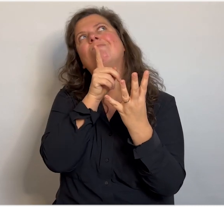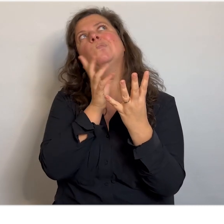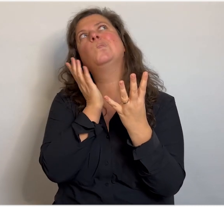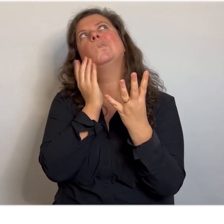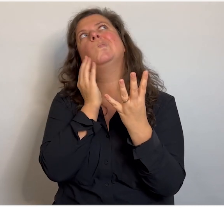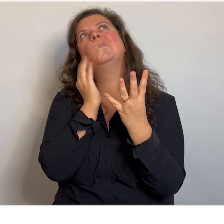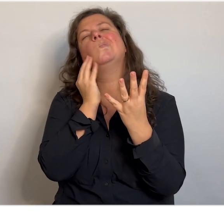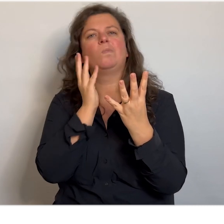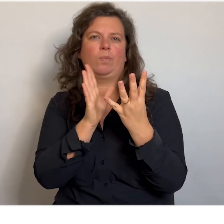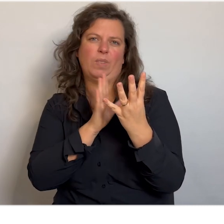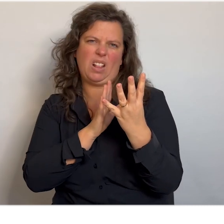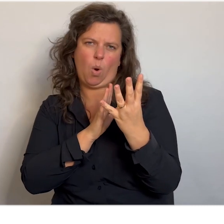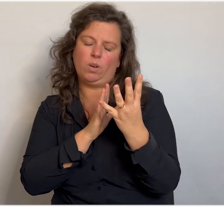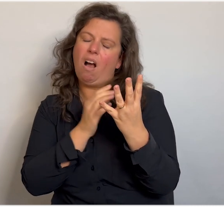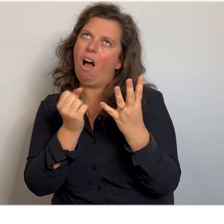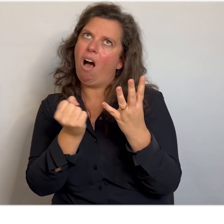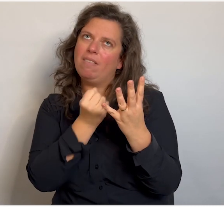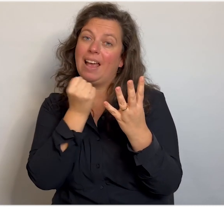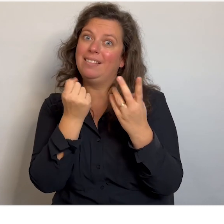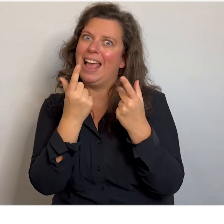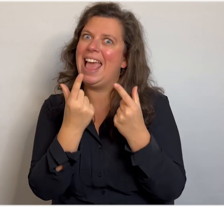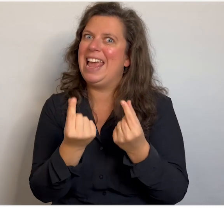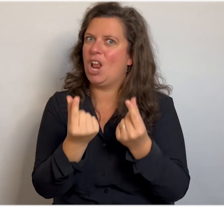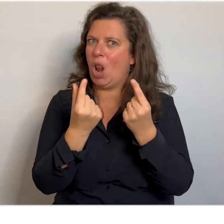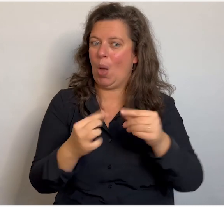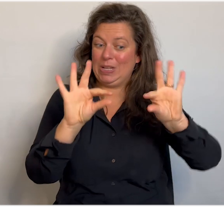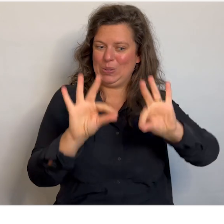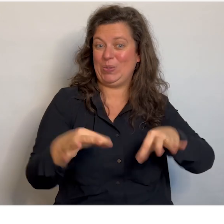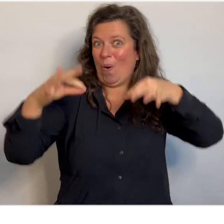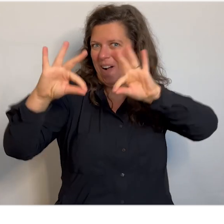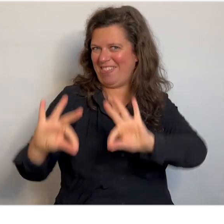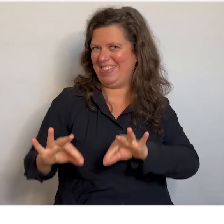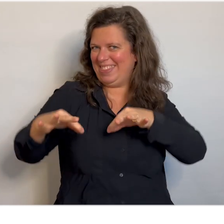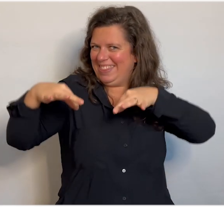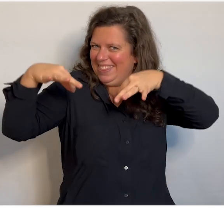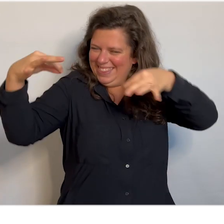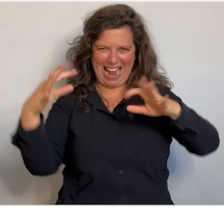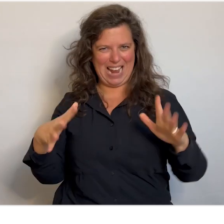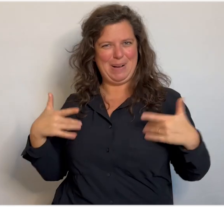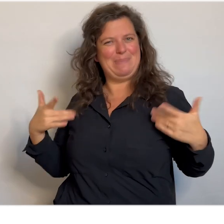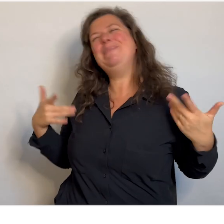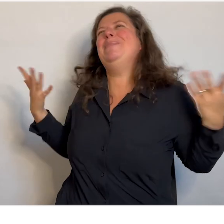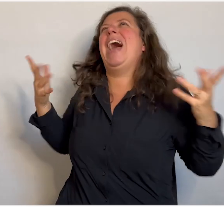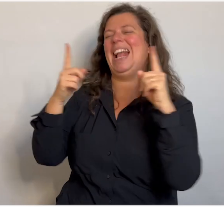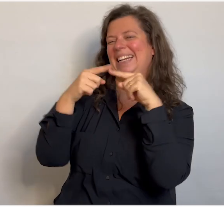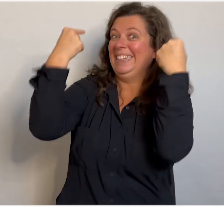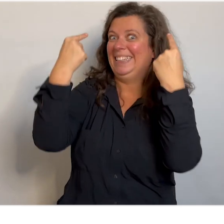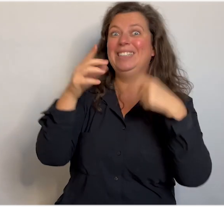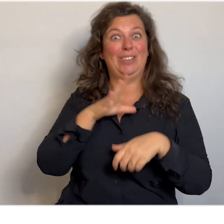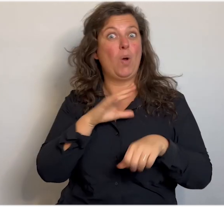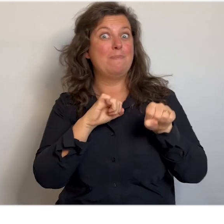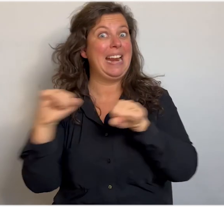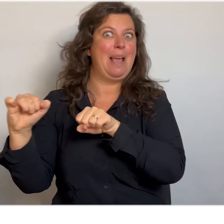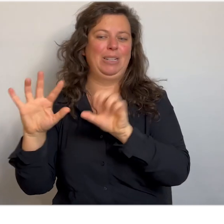En ik heb natuurlijk altijd hele leuke sokken aan. En daar word ik altijd helemaal happy de puppy van. Dus die neem ik ook mee.